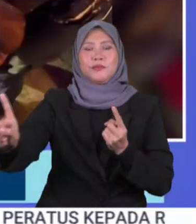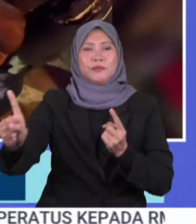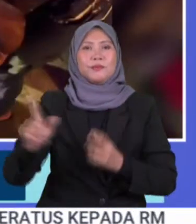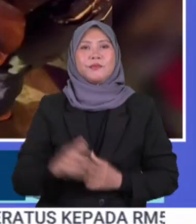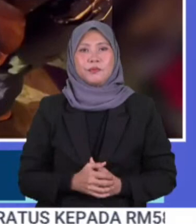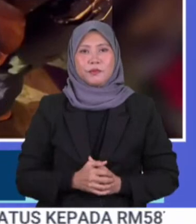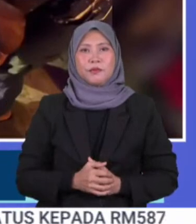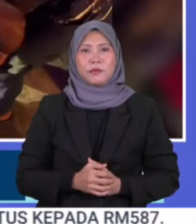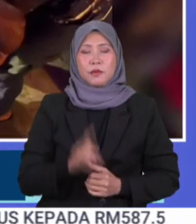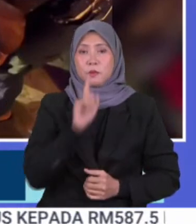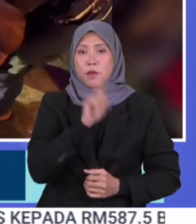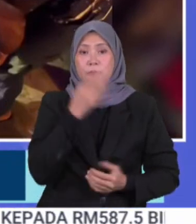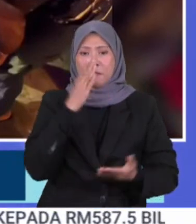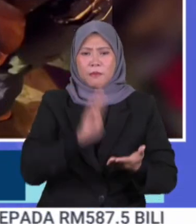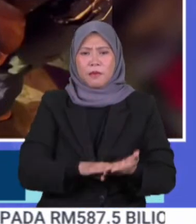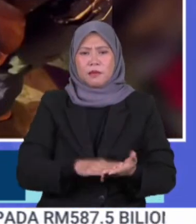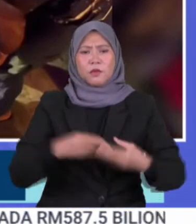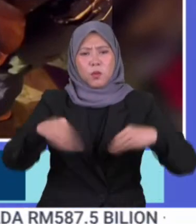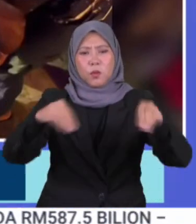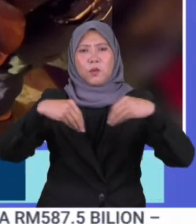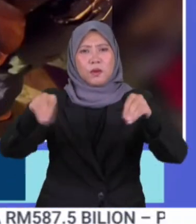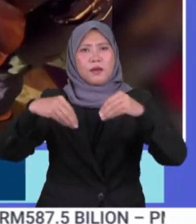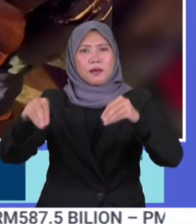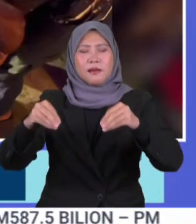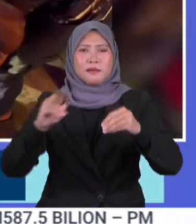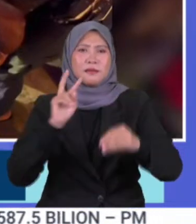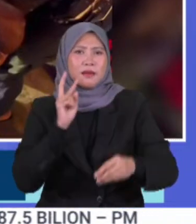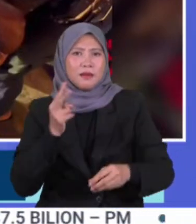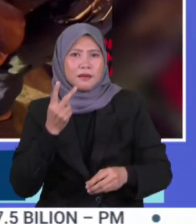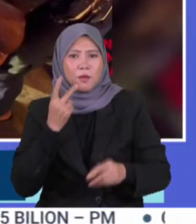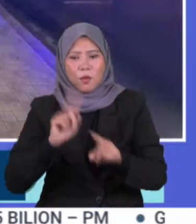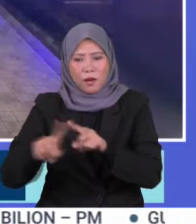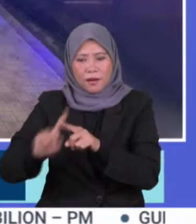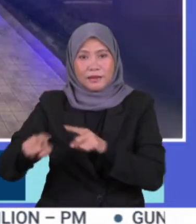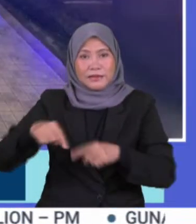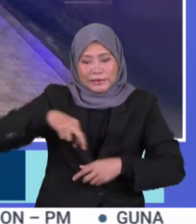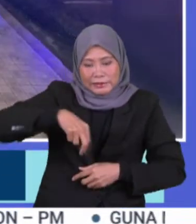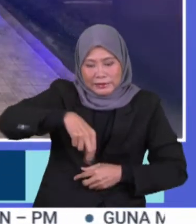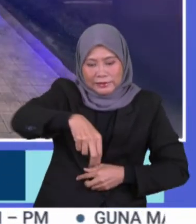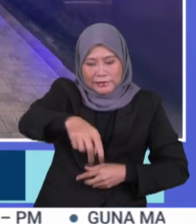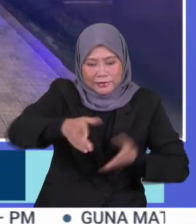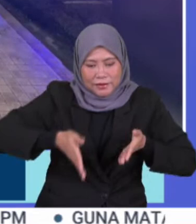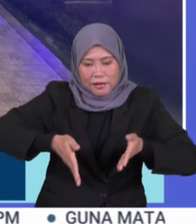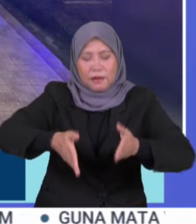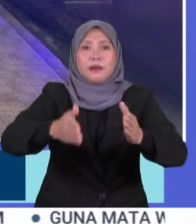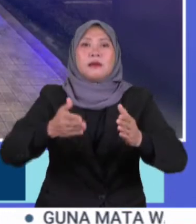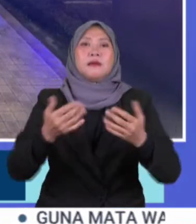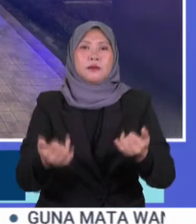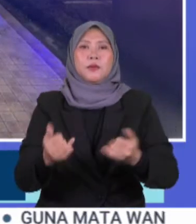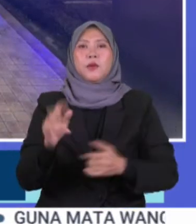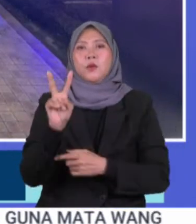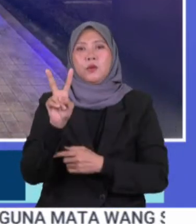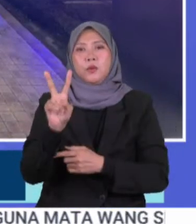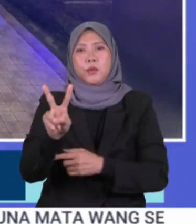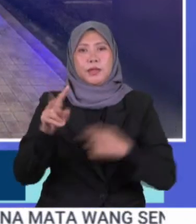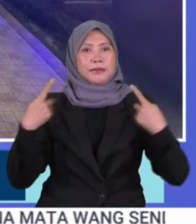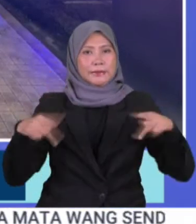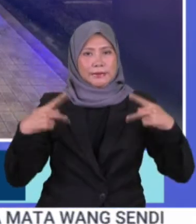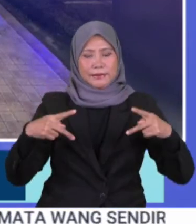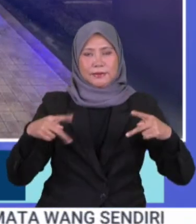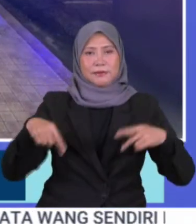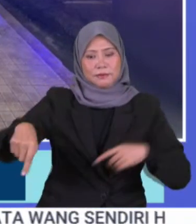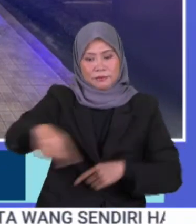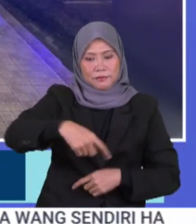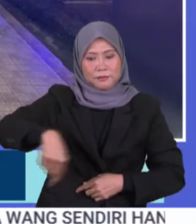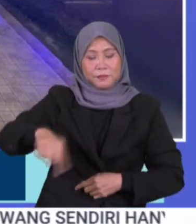Padah menjual makanan basah dan sayur di kaki lima tanpa kebenaran pihak berkuasa Dua premis di Jalan Dato